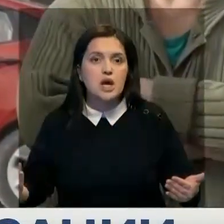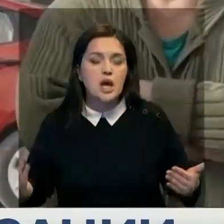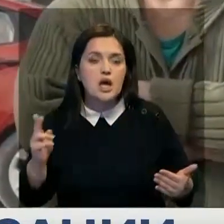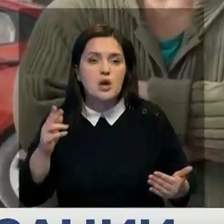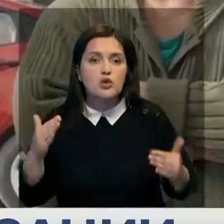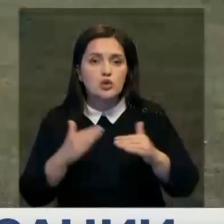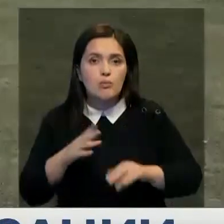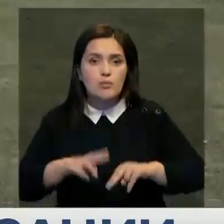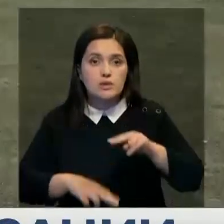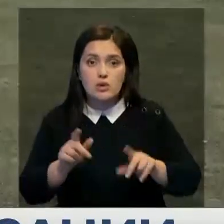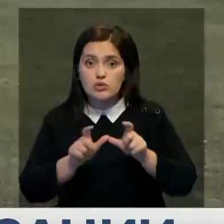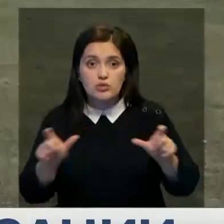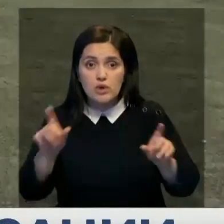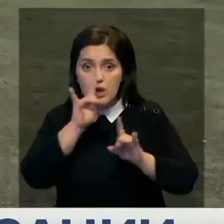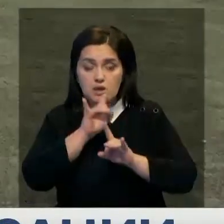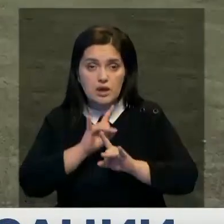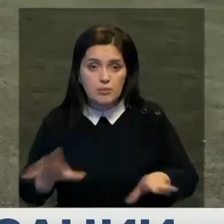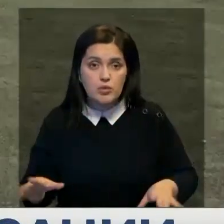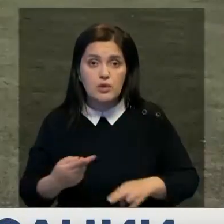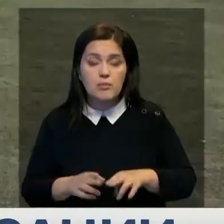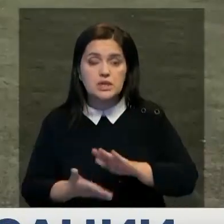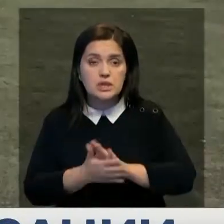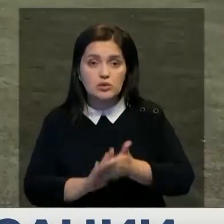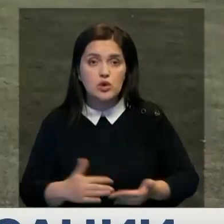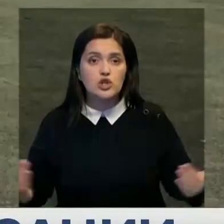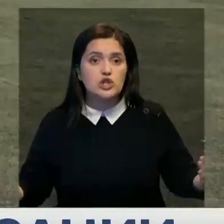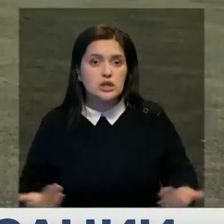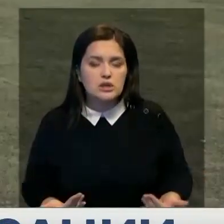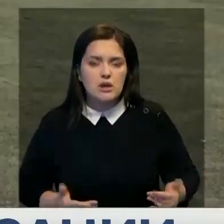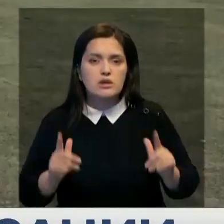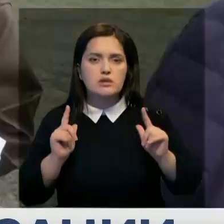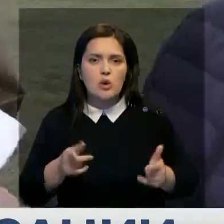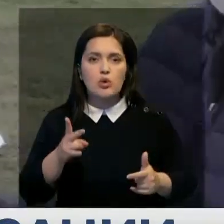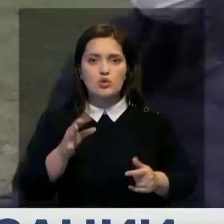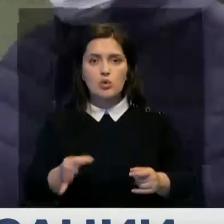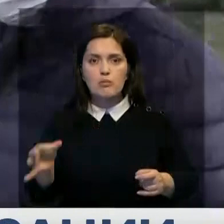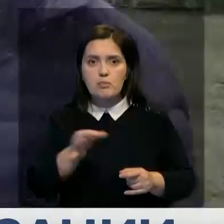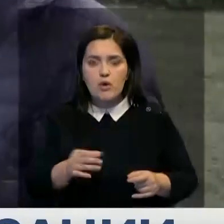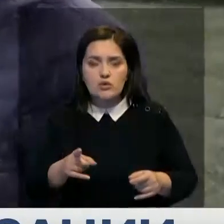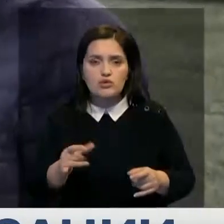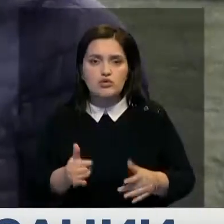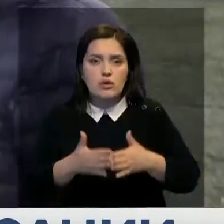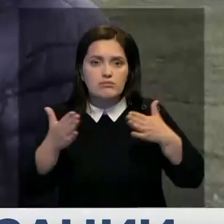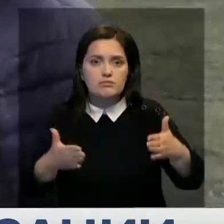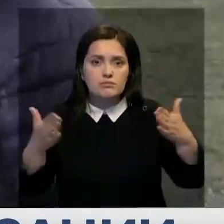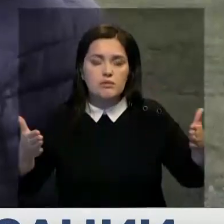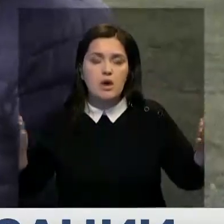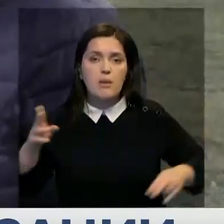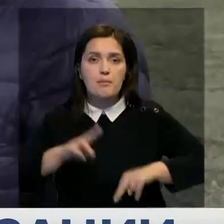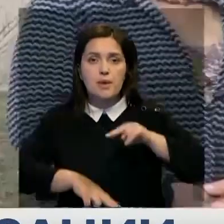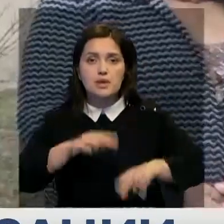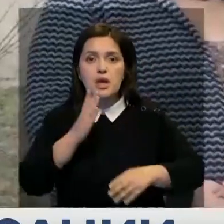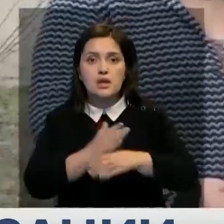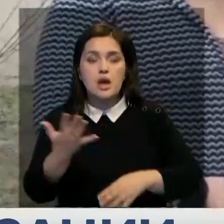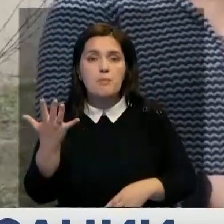так. Школы у нас уже не будет. С этой ситуацией жители практически смирились, но микрорайон постепенно разрастается. Здесь построено уже более